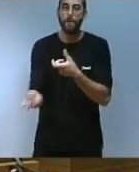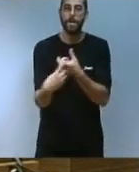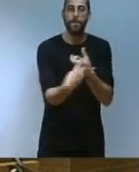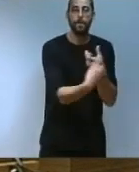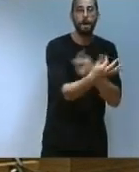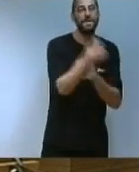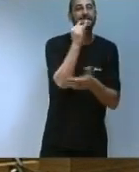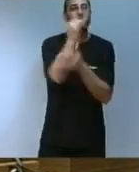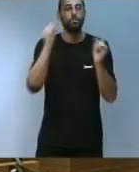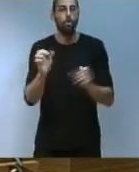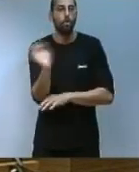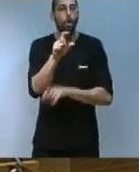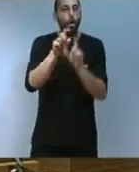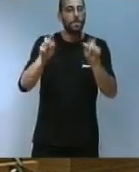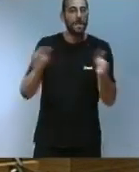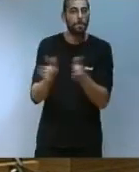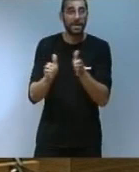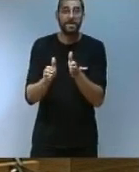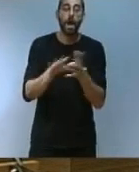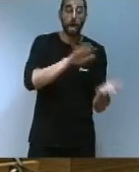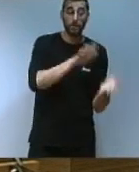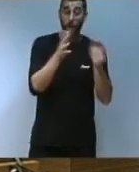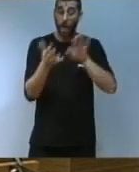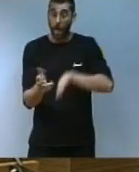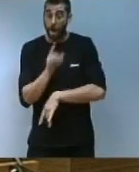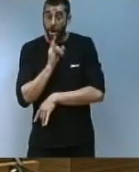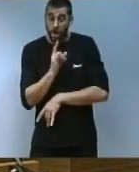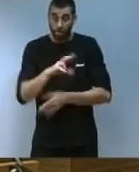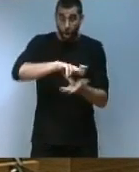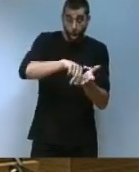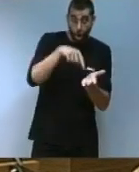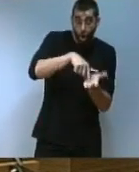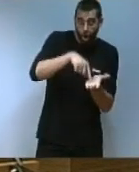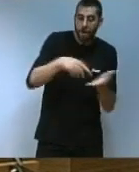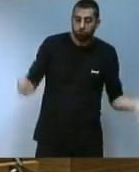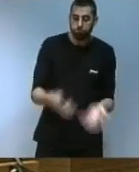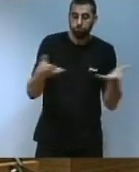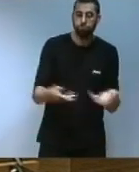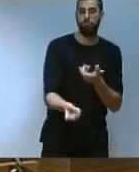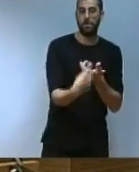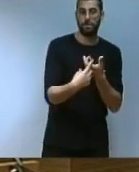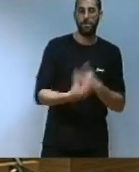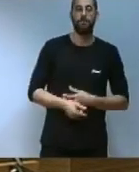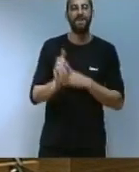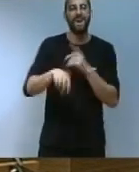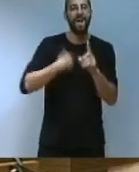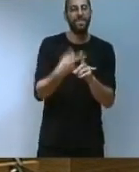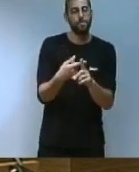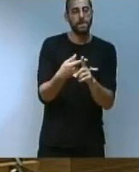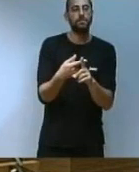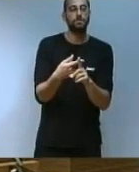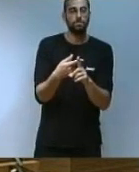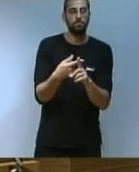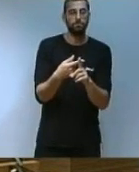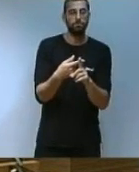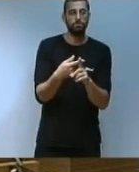pimes en els projectes de transició energètica que es desenvolupen a nivell local. A més, de donar suport a la cogeneració a través del pla